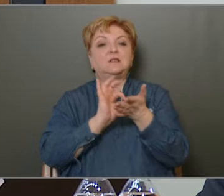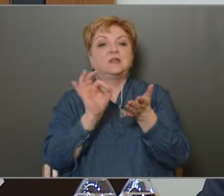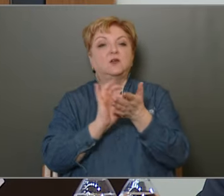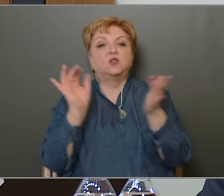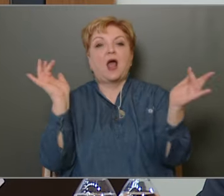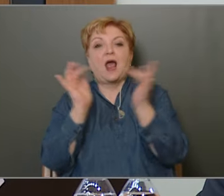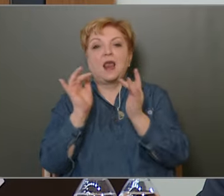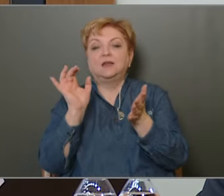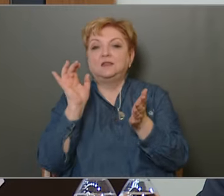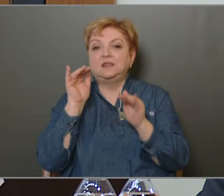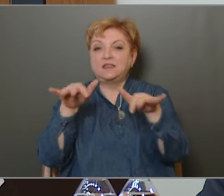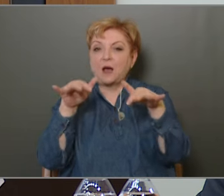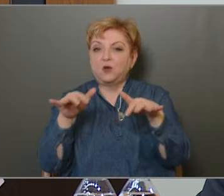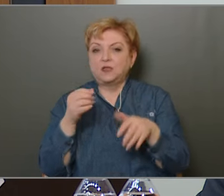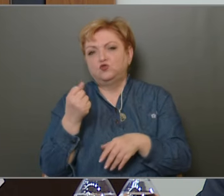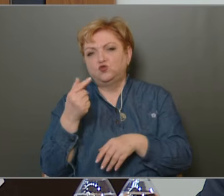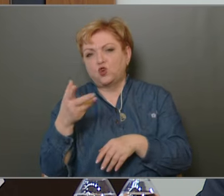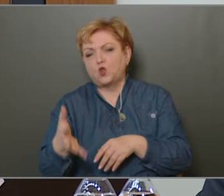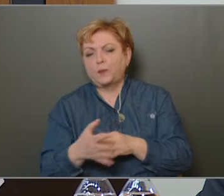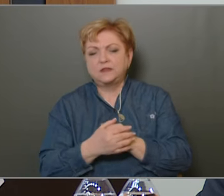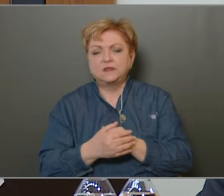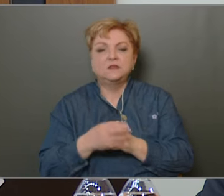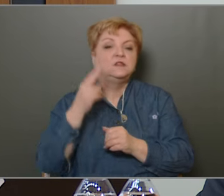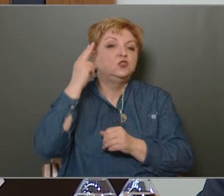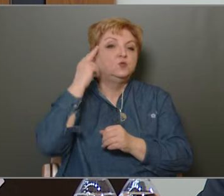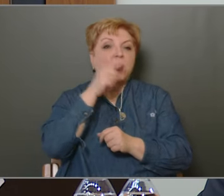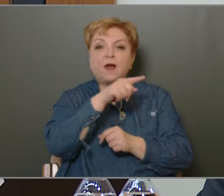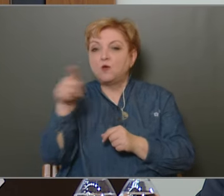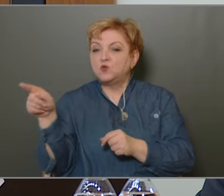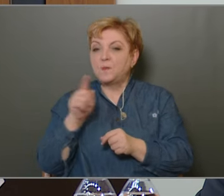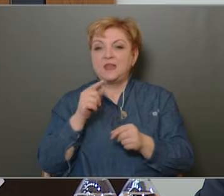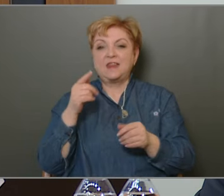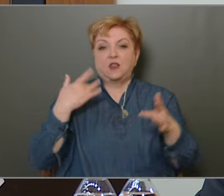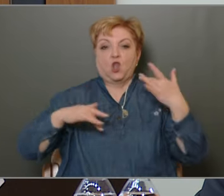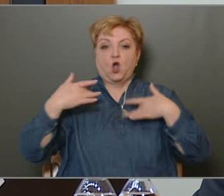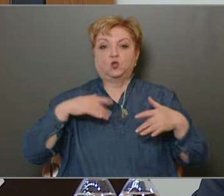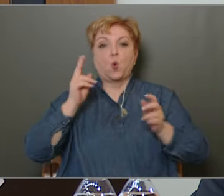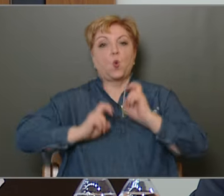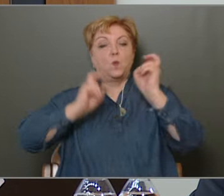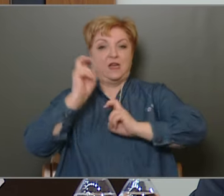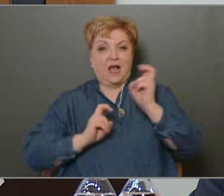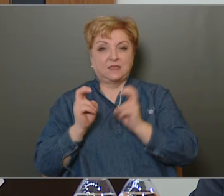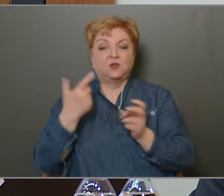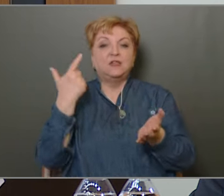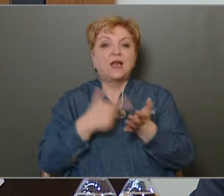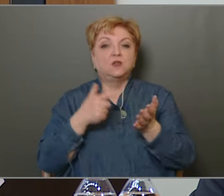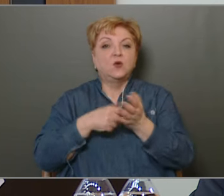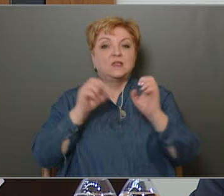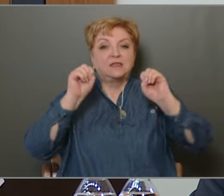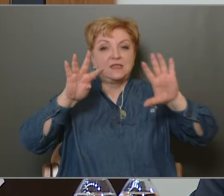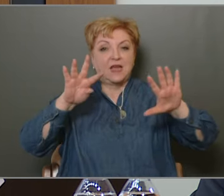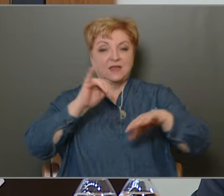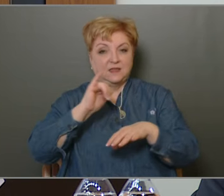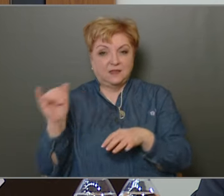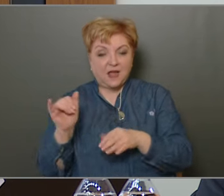elleni ismétlődő támadások, stb. Ismerve az önök minden tagadó kommunikációját, 2019-ben